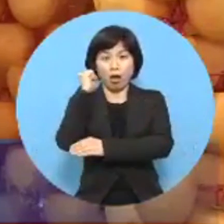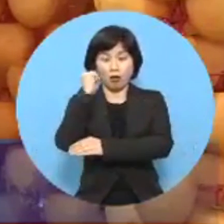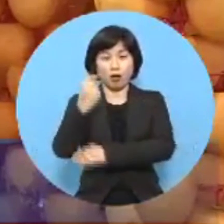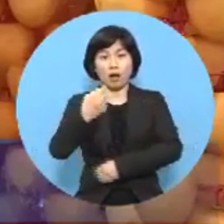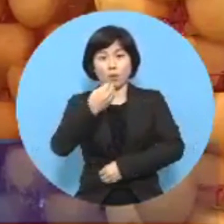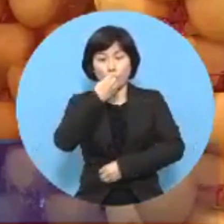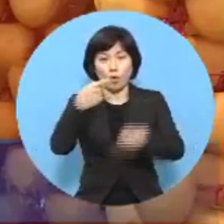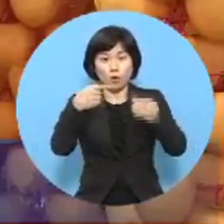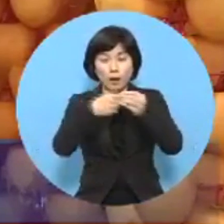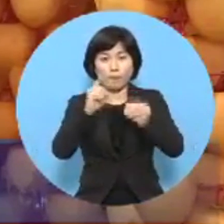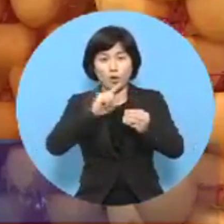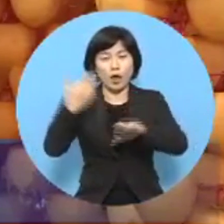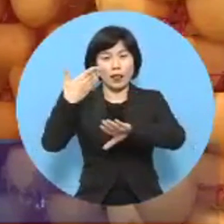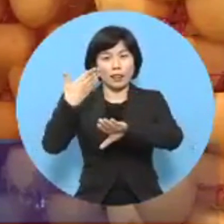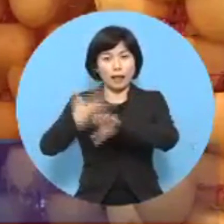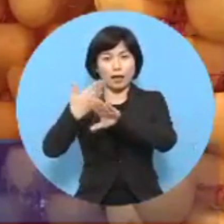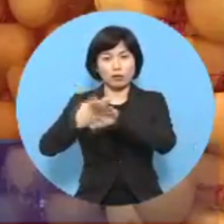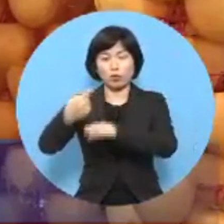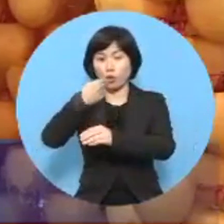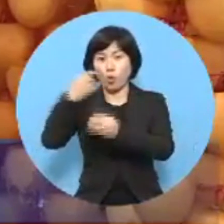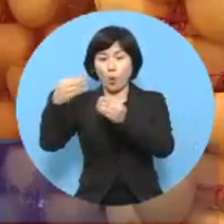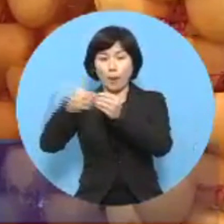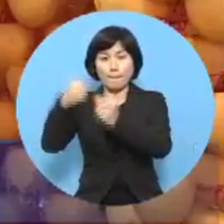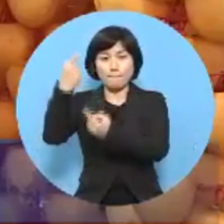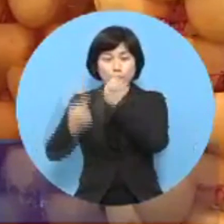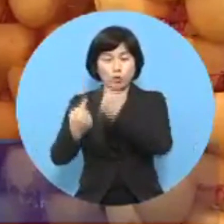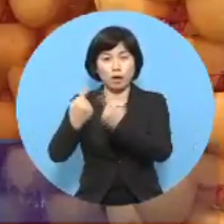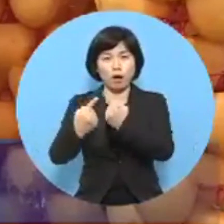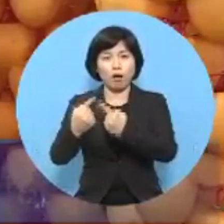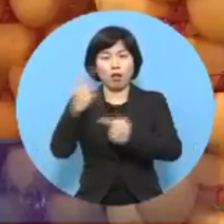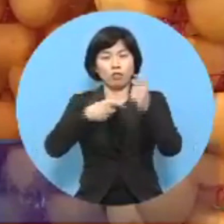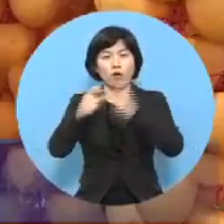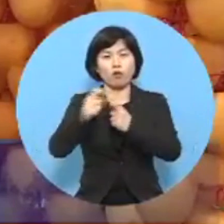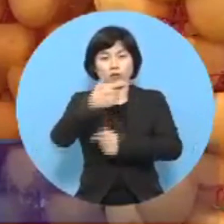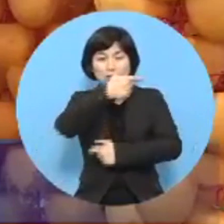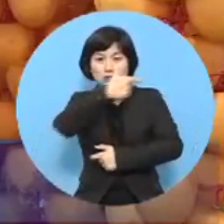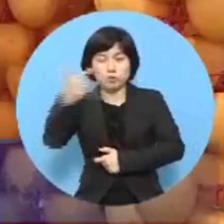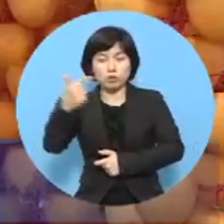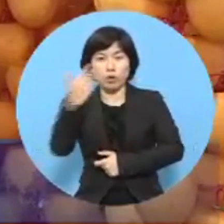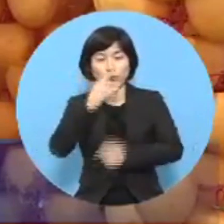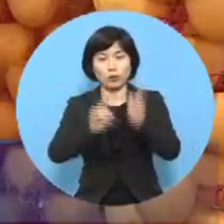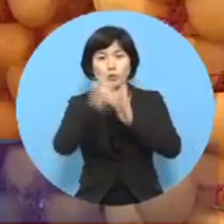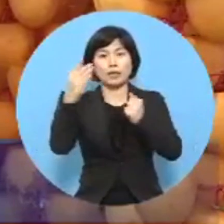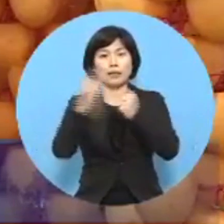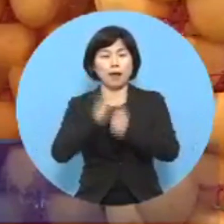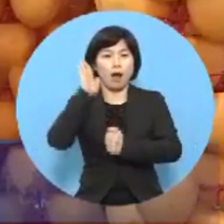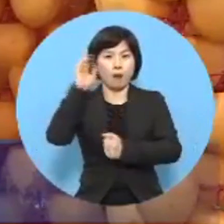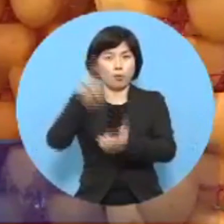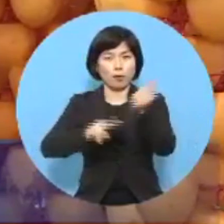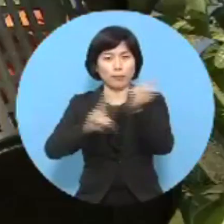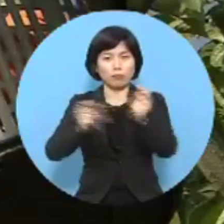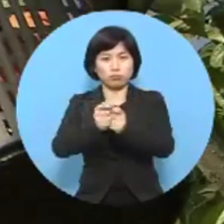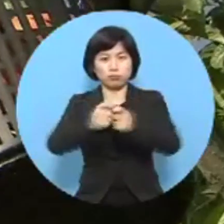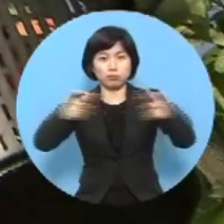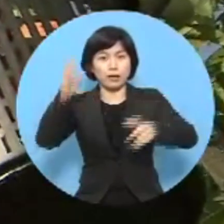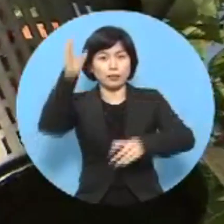일반 곶감보다 3,4배 크고 당도가 높아서 앞으로 판매량이 많이 늘 것으로 예상됩니다.